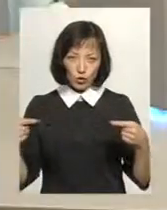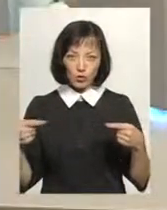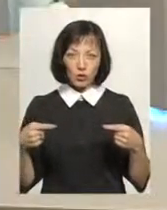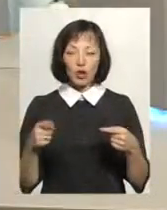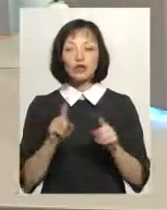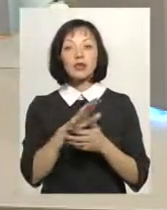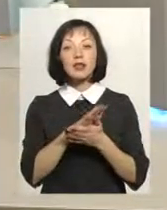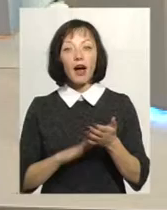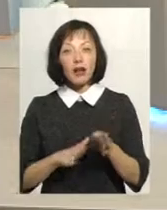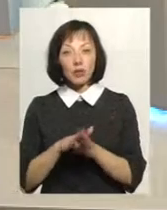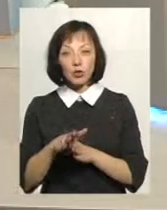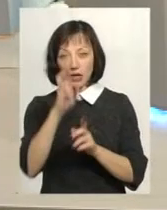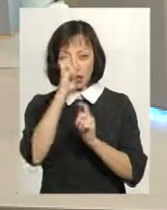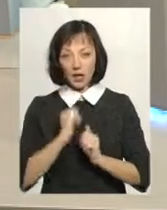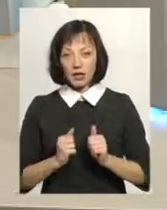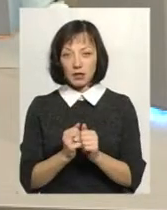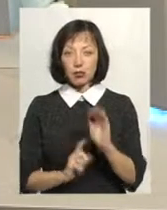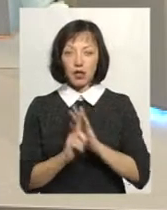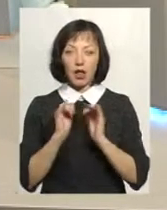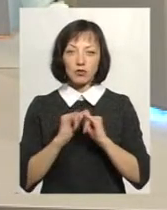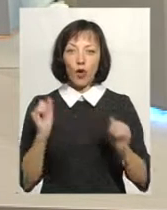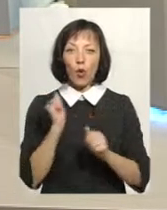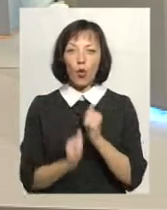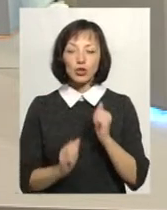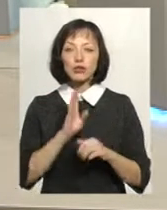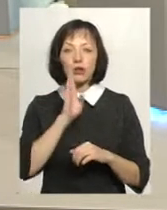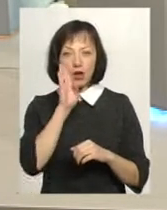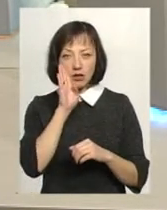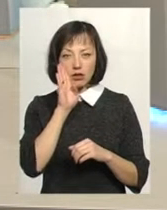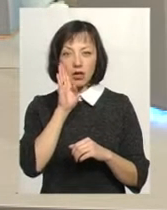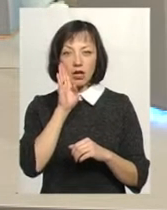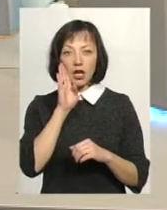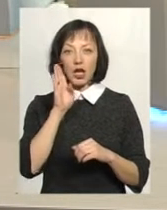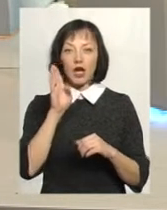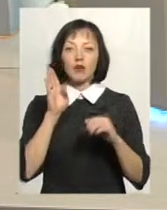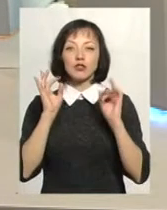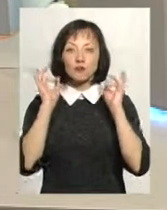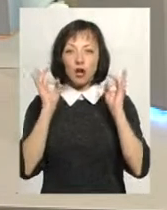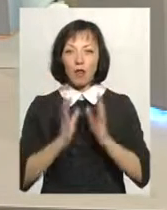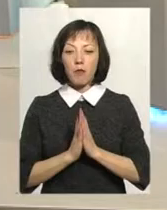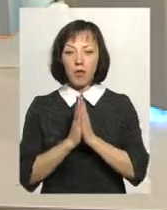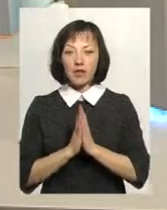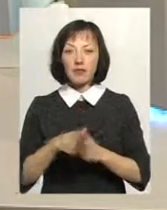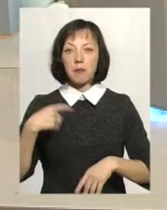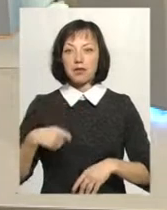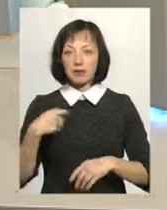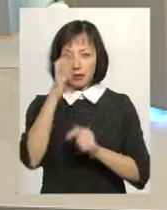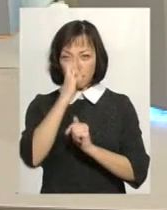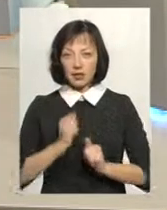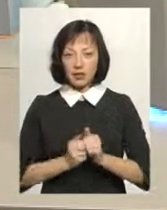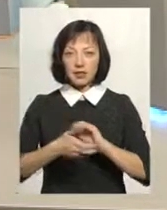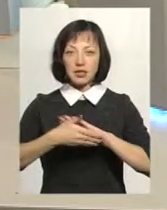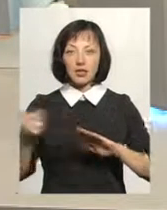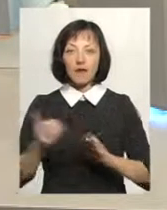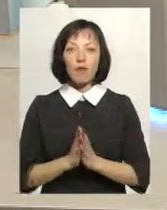далі відбулося? Країна почала розвиватися. Кожен ранок звучала молитва, президент країни закликав країну